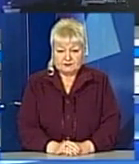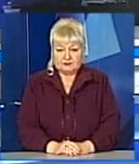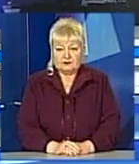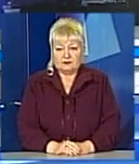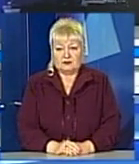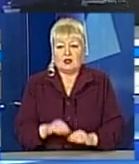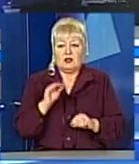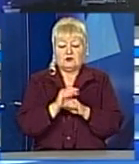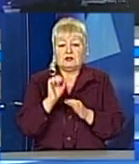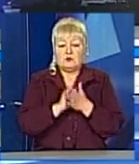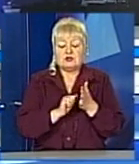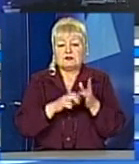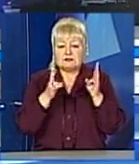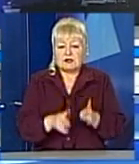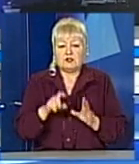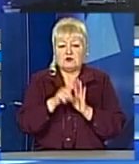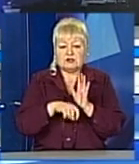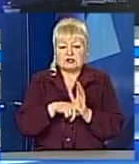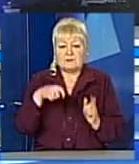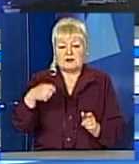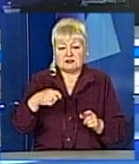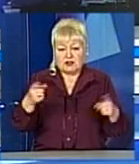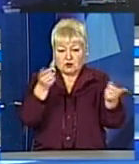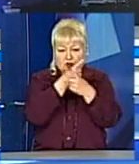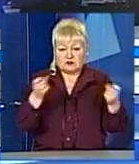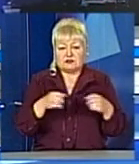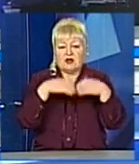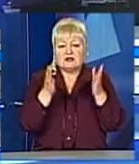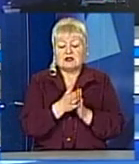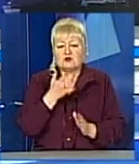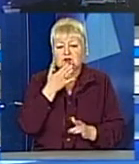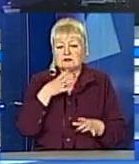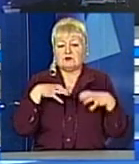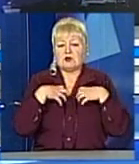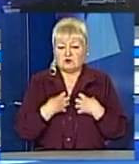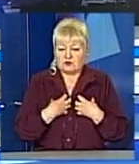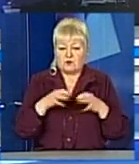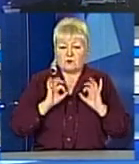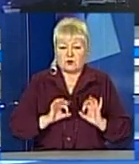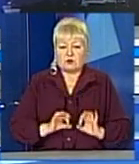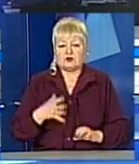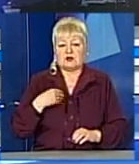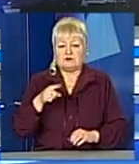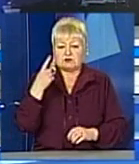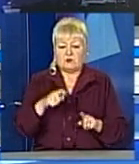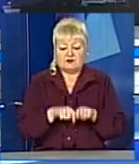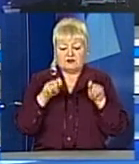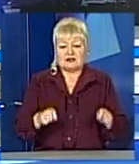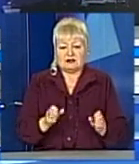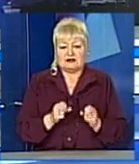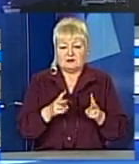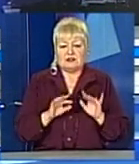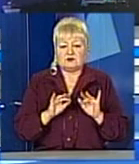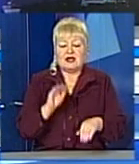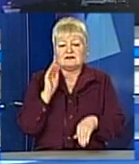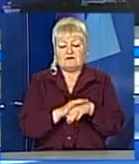Додамо, через трагедію на шахті президент оголосив загальну національну жалобу, а прокуратура Львівської області відкрила кримінальну справу